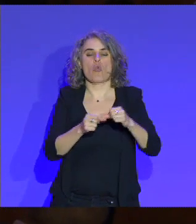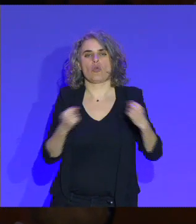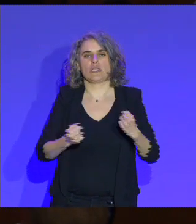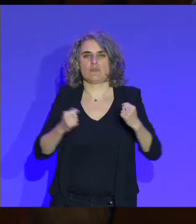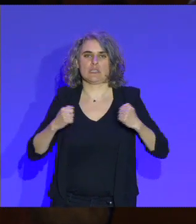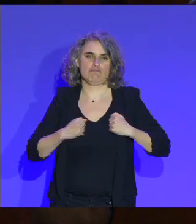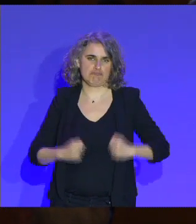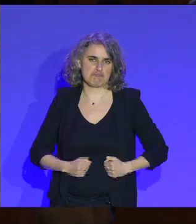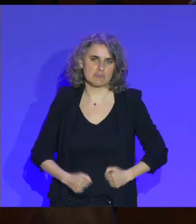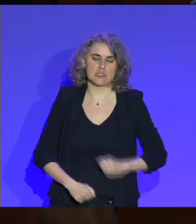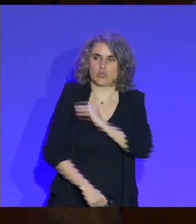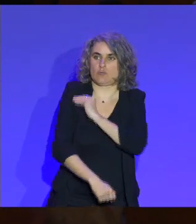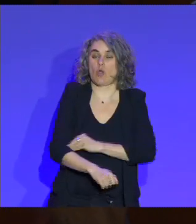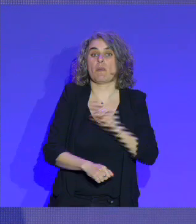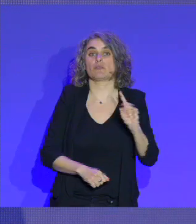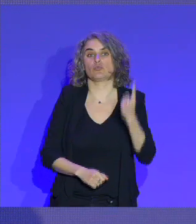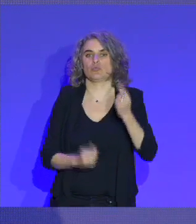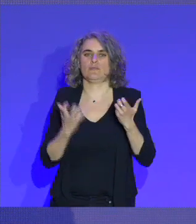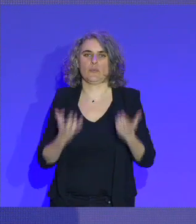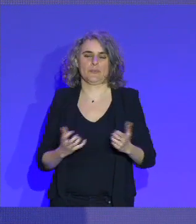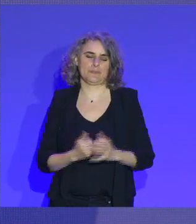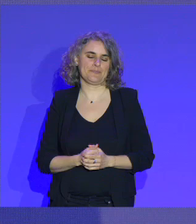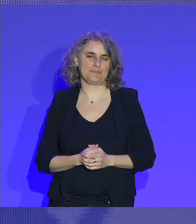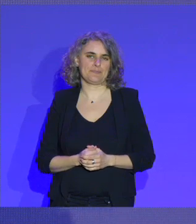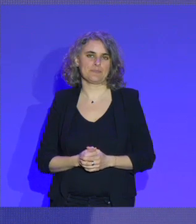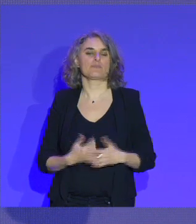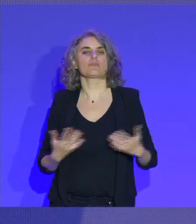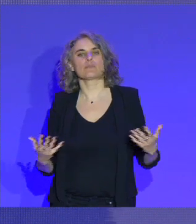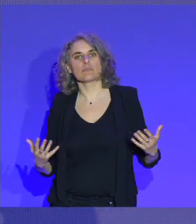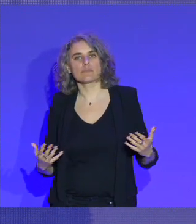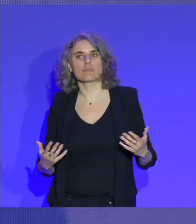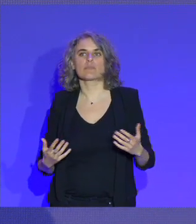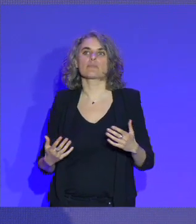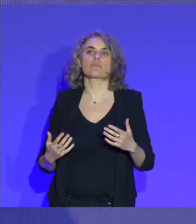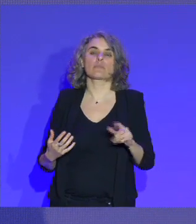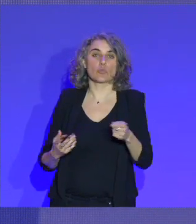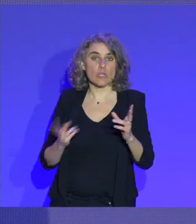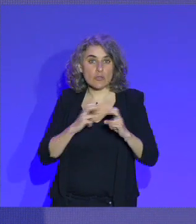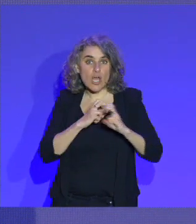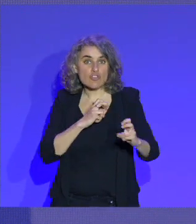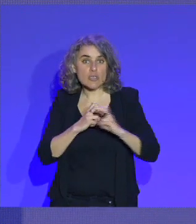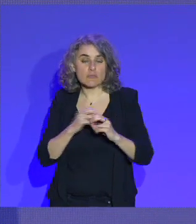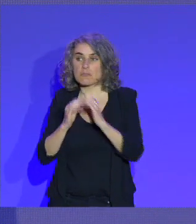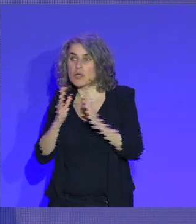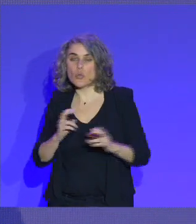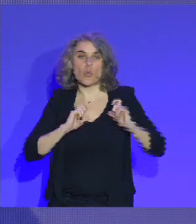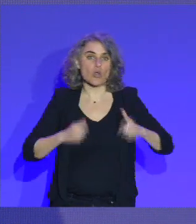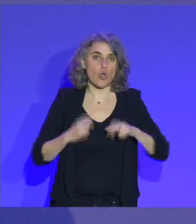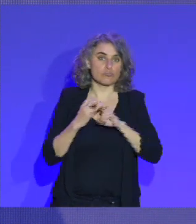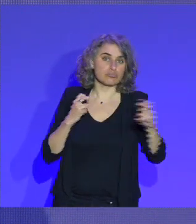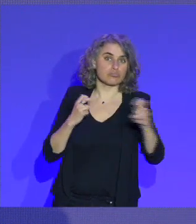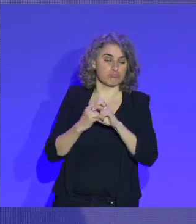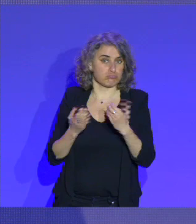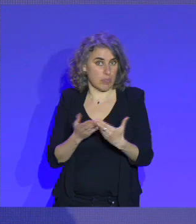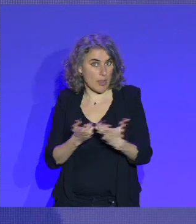'activité physique et sportive par jour. Alors, évidemment, ça peut relever aussi du trajet. École, domicile, c'est